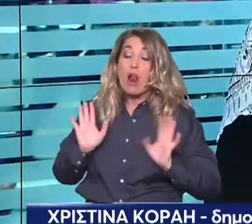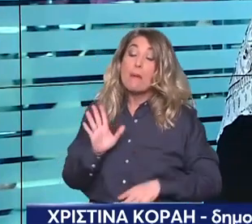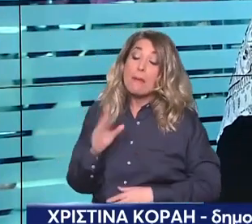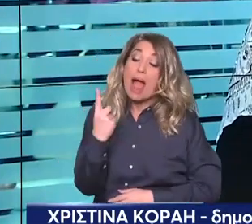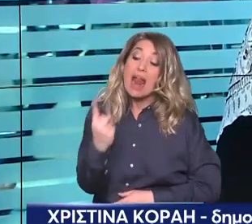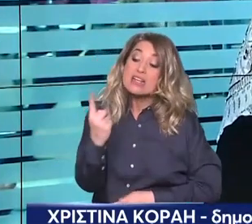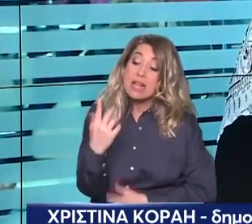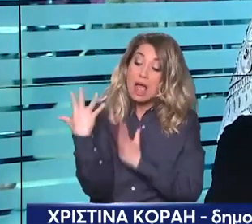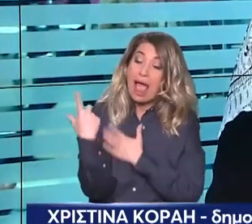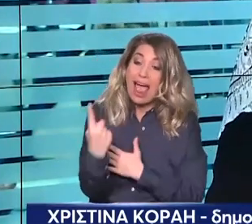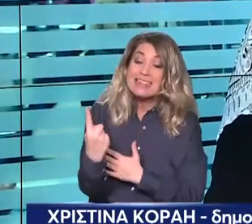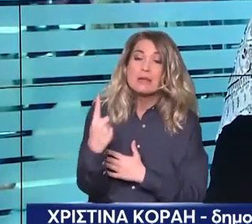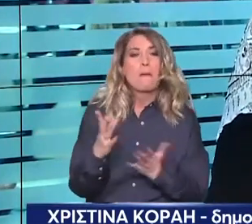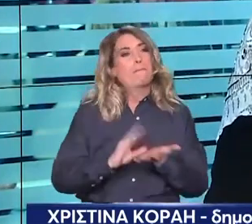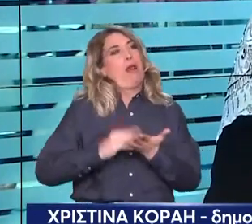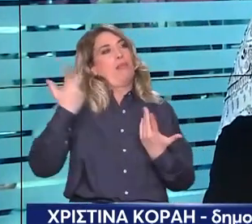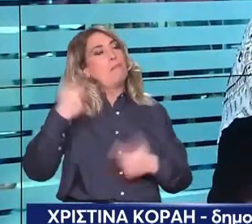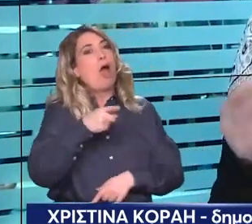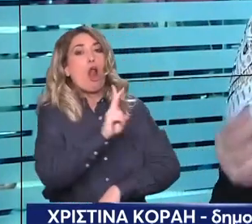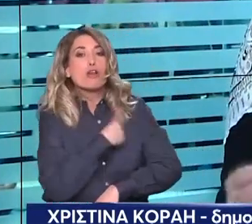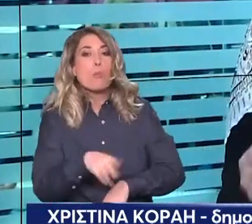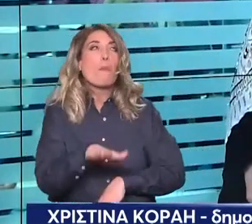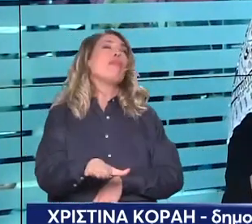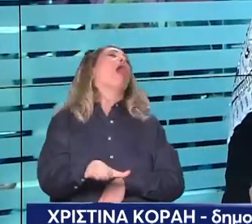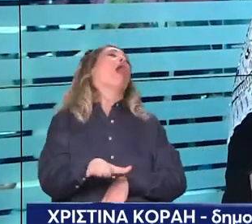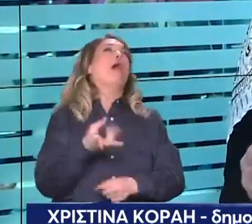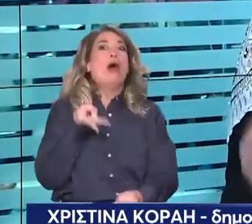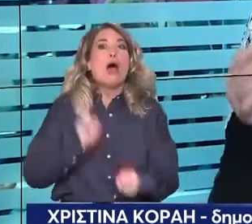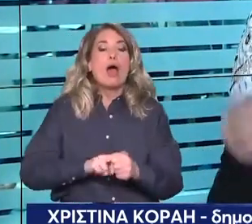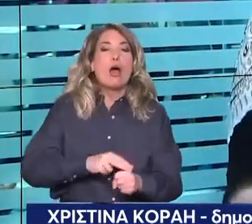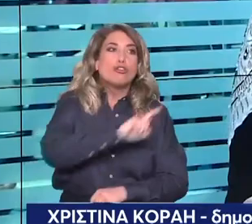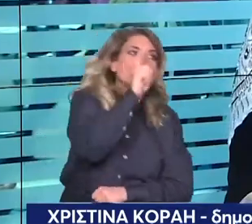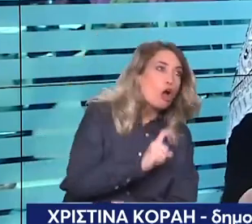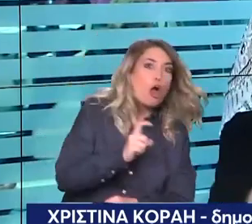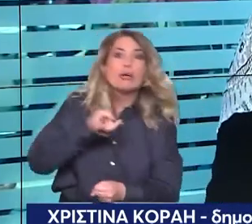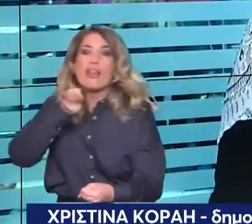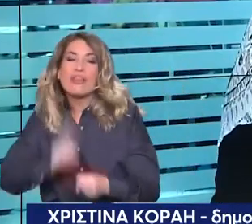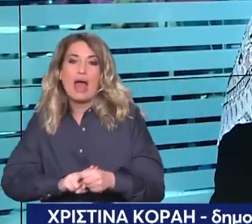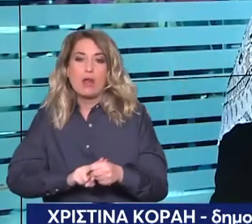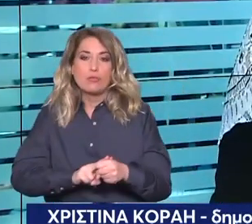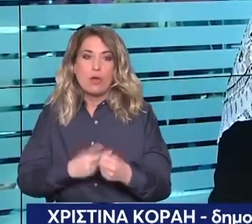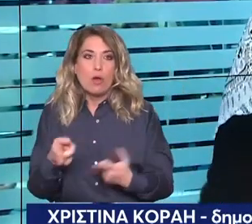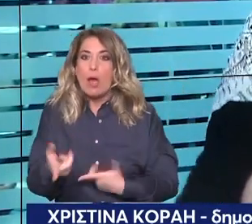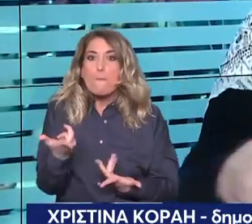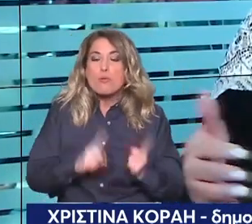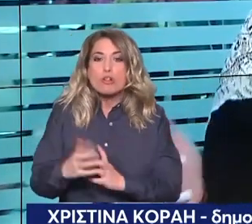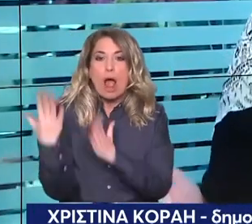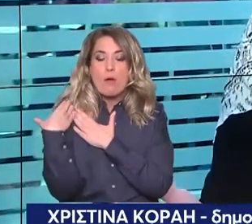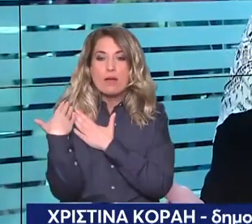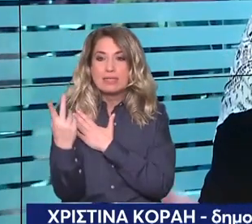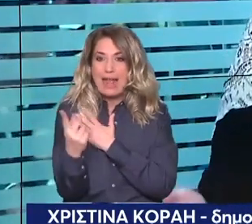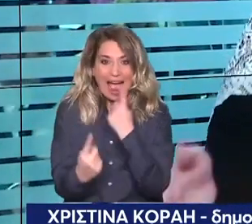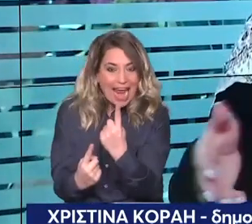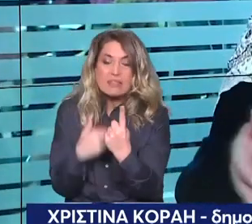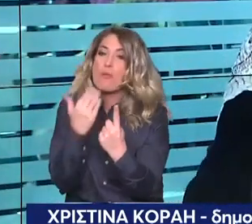χρειάζεται μια απόφαση ζωής θανάτου εκείνη την ώρα. Φυσικά. Και εδώ το θέμα είναι κυρίως για τα παιδιά. Και σε μένα προσωπικά το τι